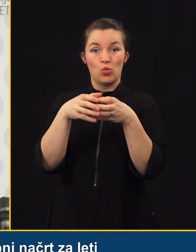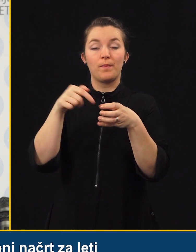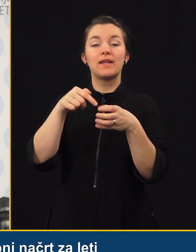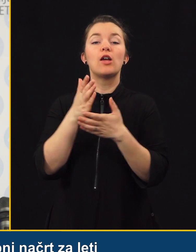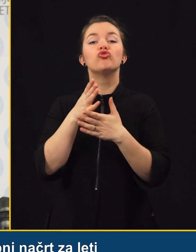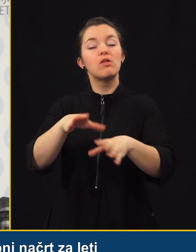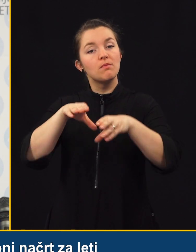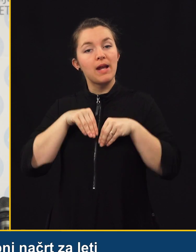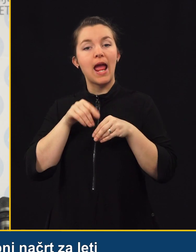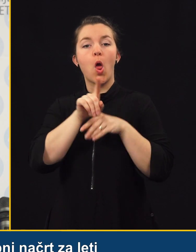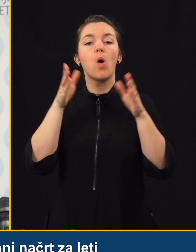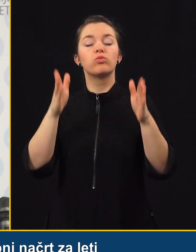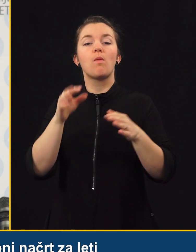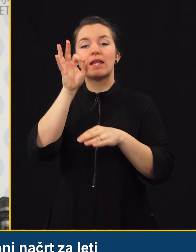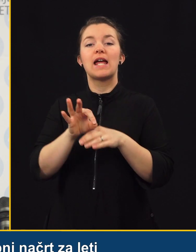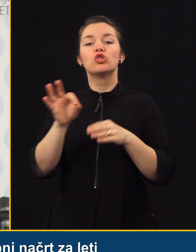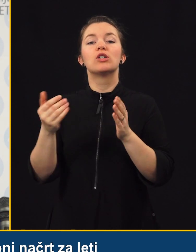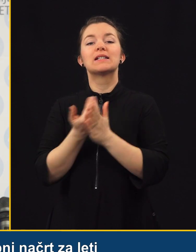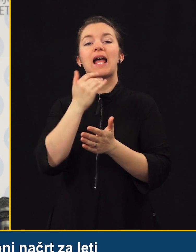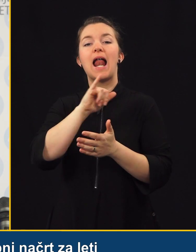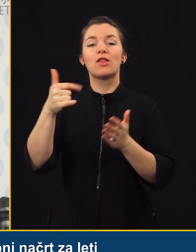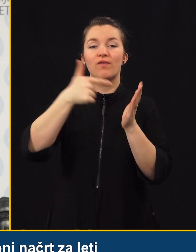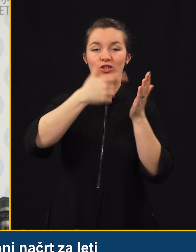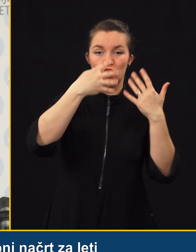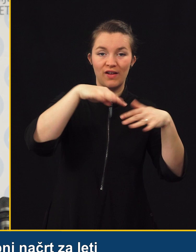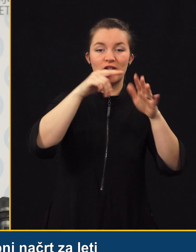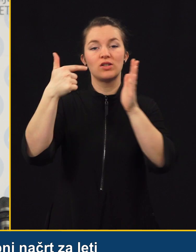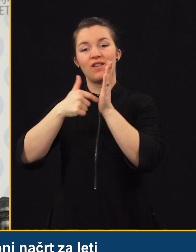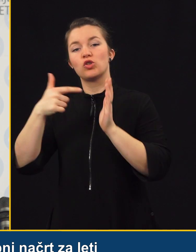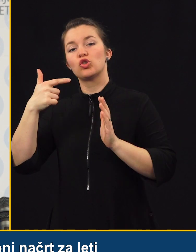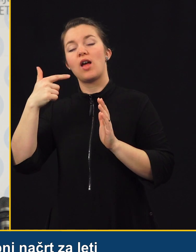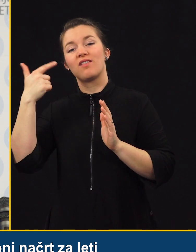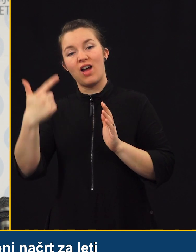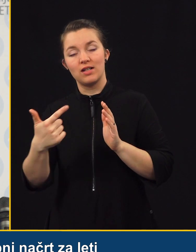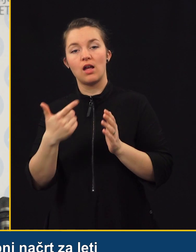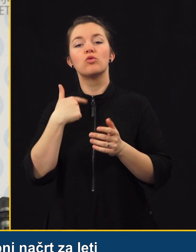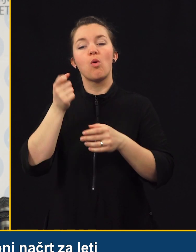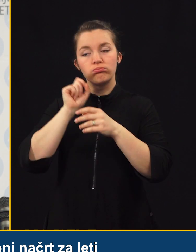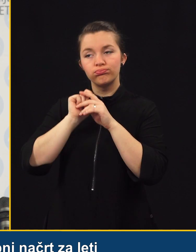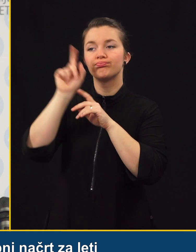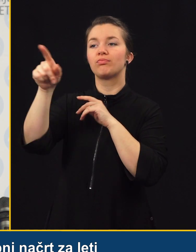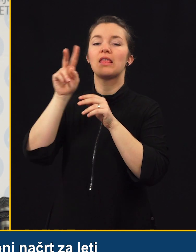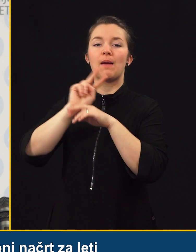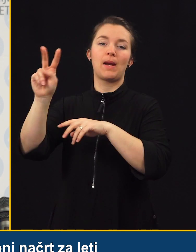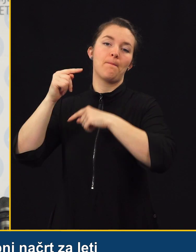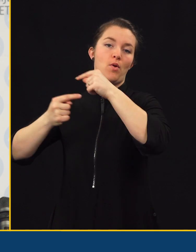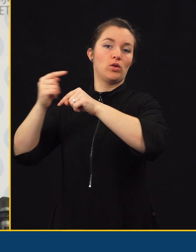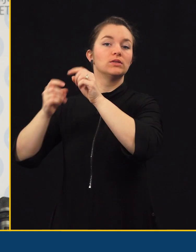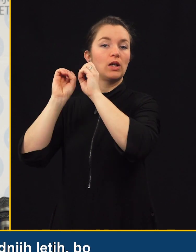delovni skupini že sprejeli obdobni načrt za leti 2019 in 2020, smo tudi ga poslali v nadaljno proceduro.